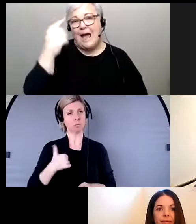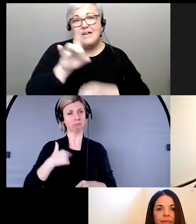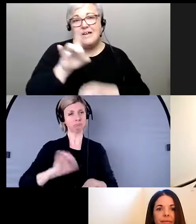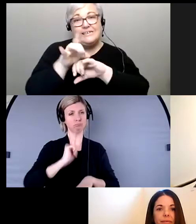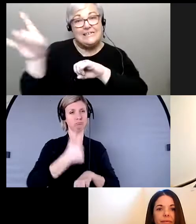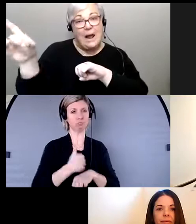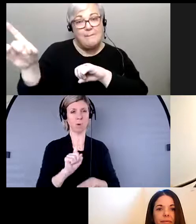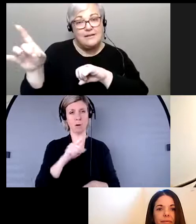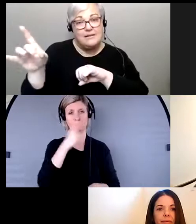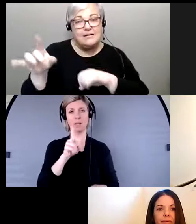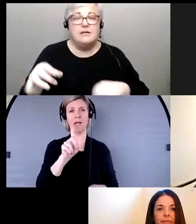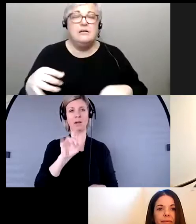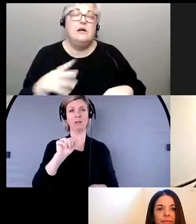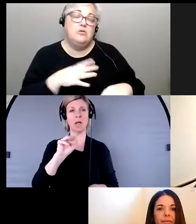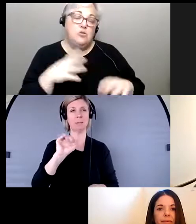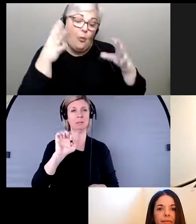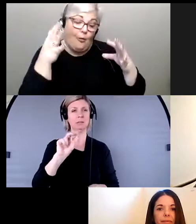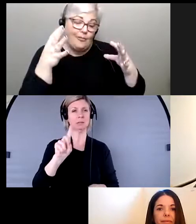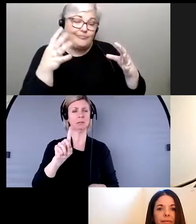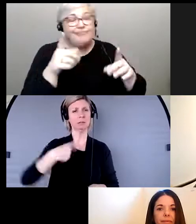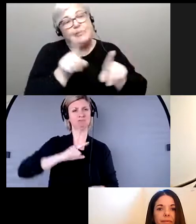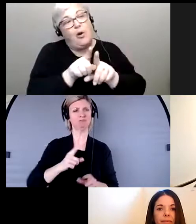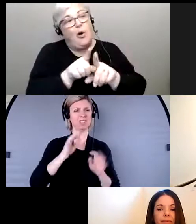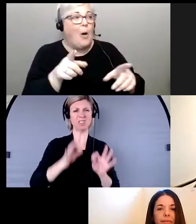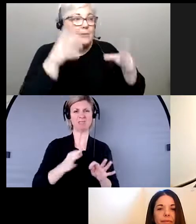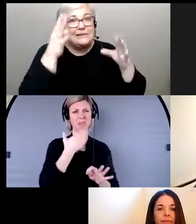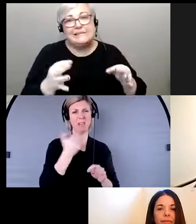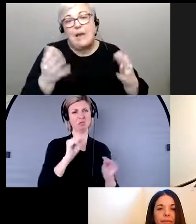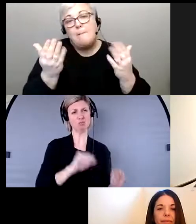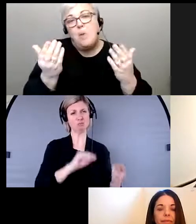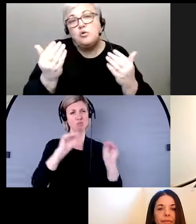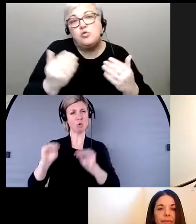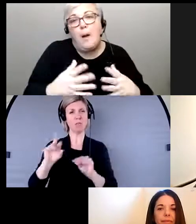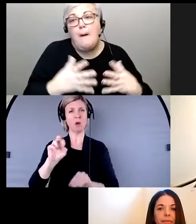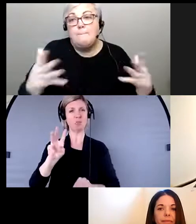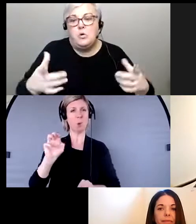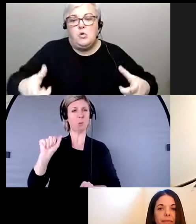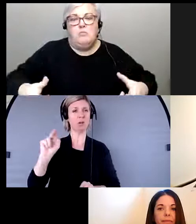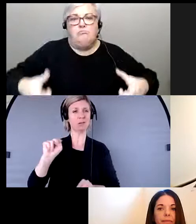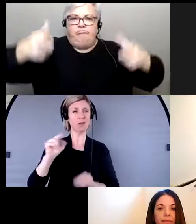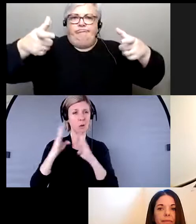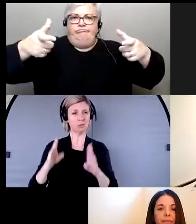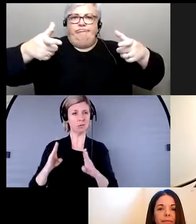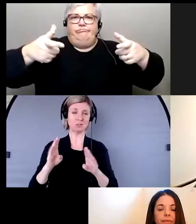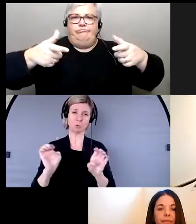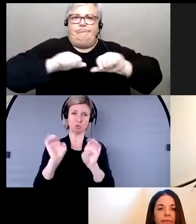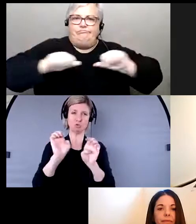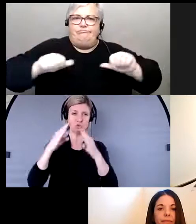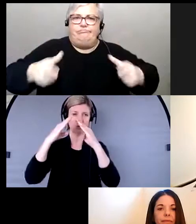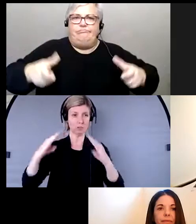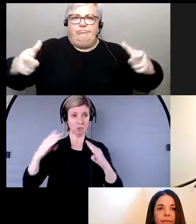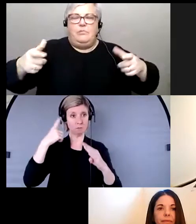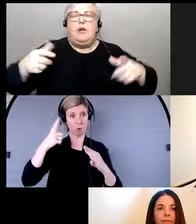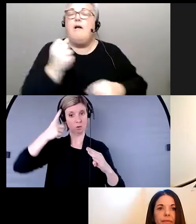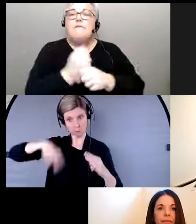avons déterminé, nous avons décidé que nous avions besoin d'un plus grand établissement et nous avons ouvert